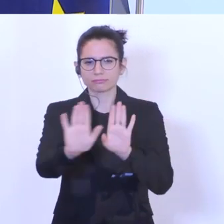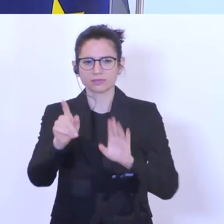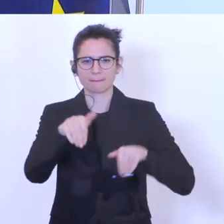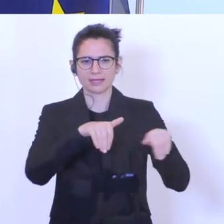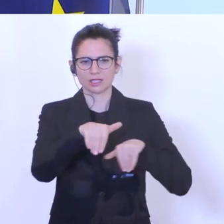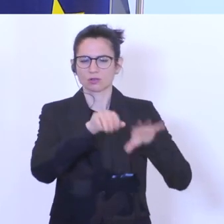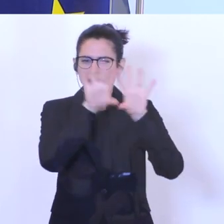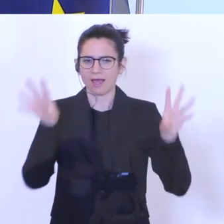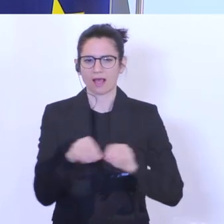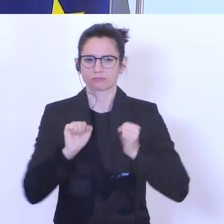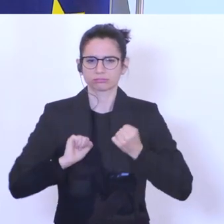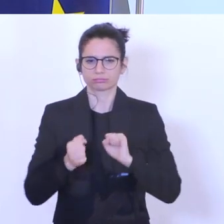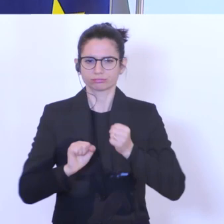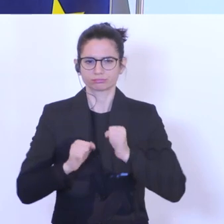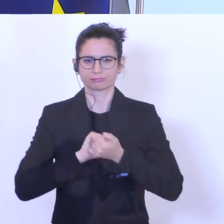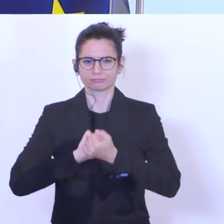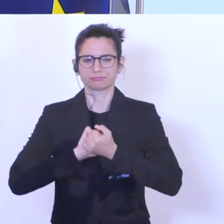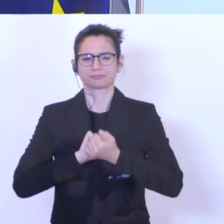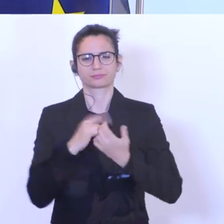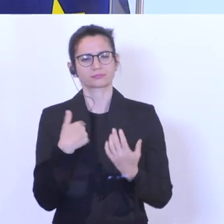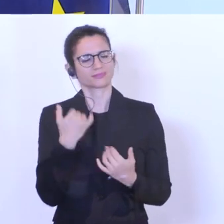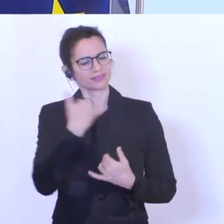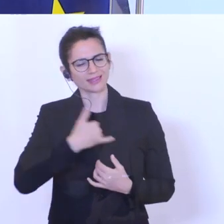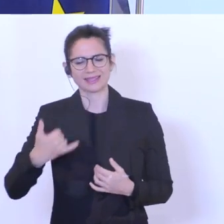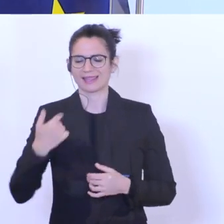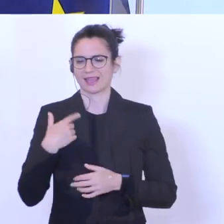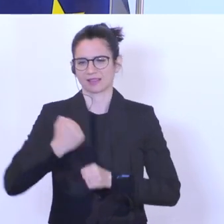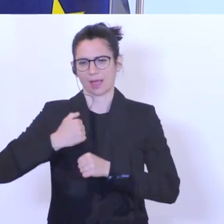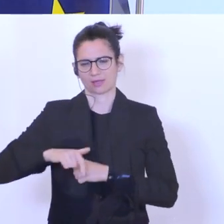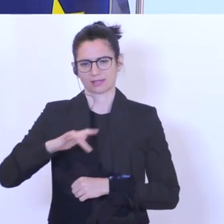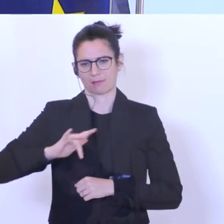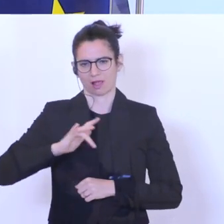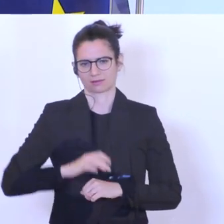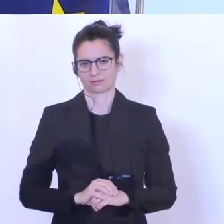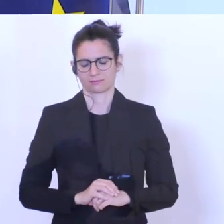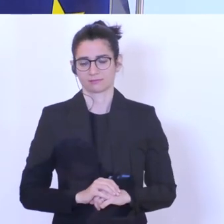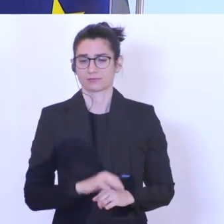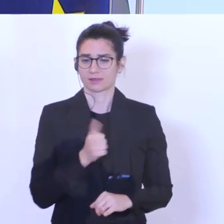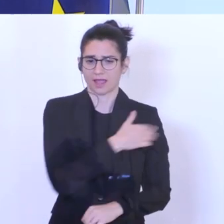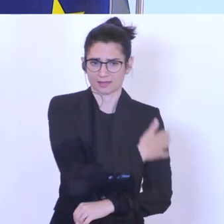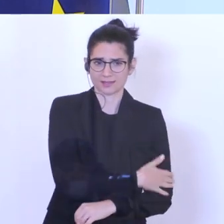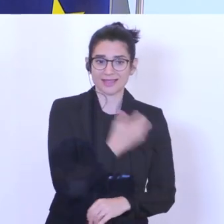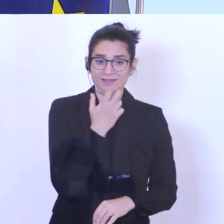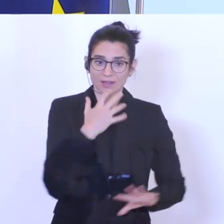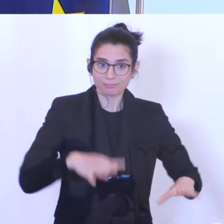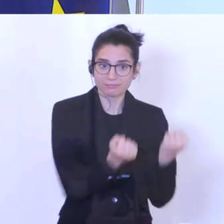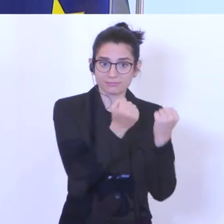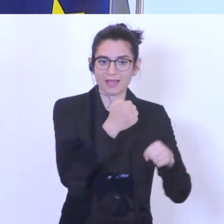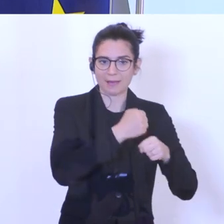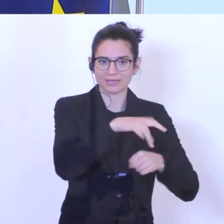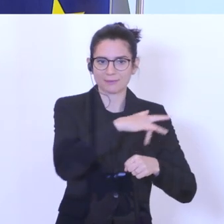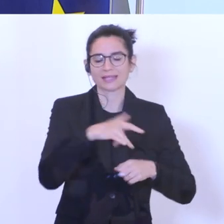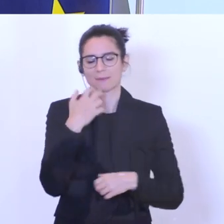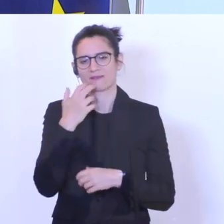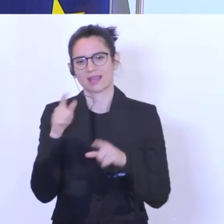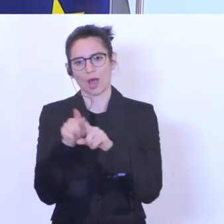Ministerium alles dafür geben, dass wir um jeden Arbeitsplatz kämpfen, einerseits die Arbeitsplätze zu erhalten, aber auch neue